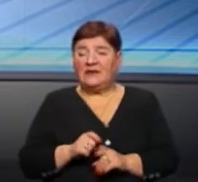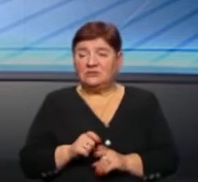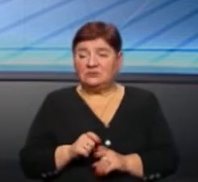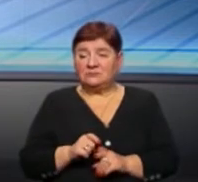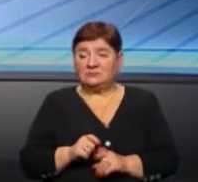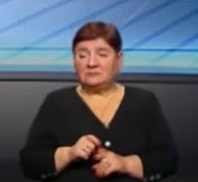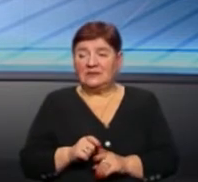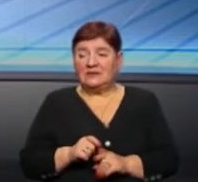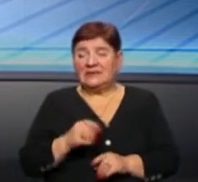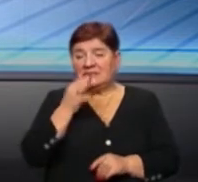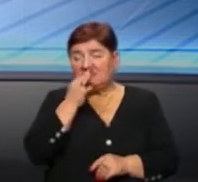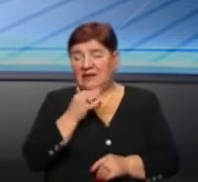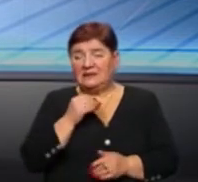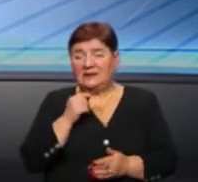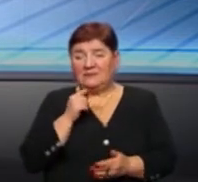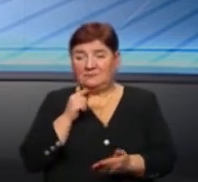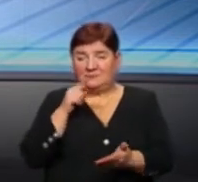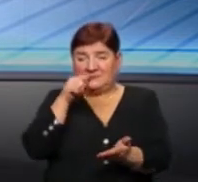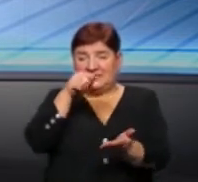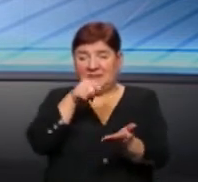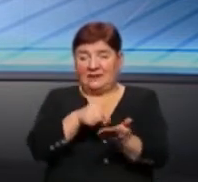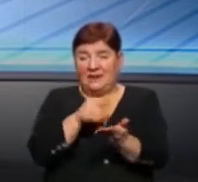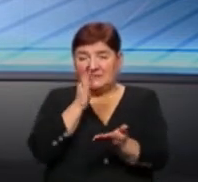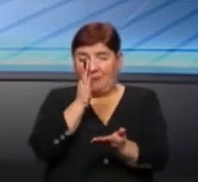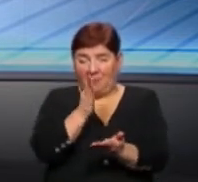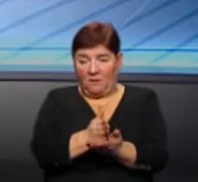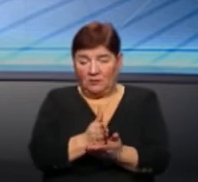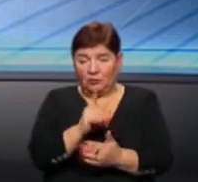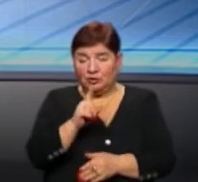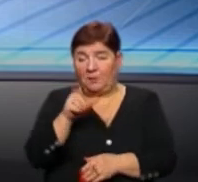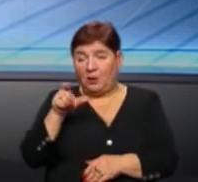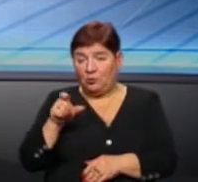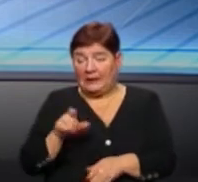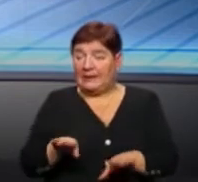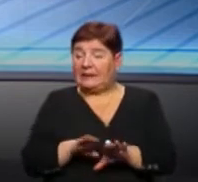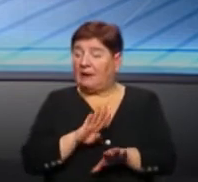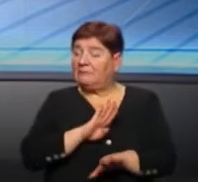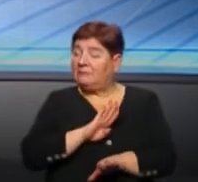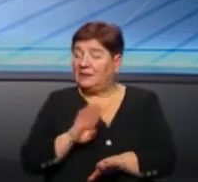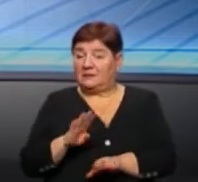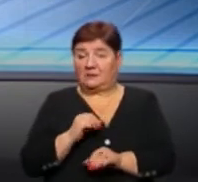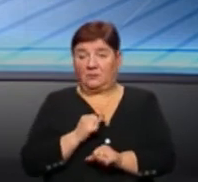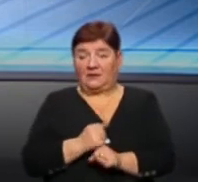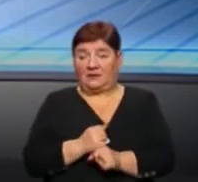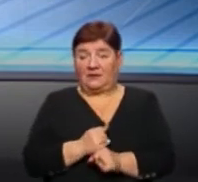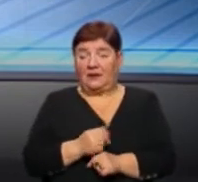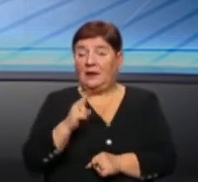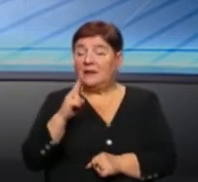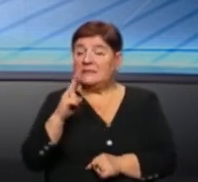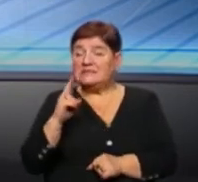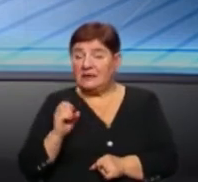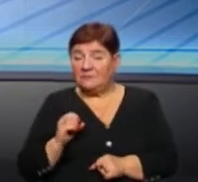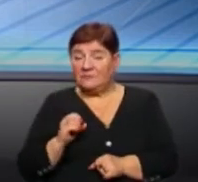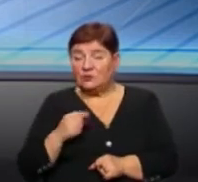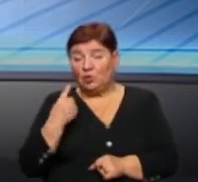скажімо так, цілеспрямованою на те, щоб люди навпаки так не робили. Це